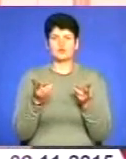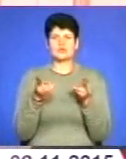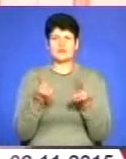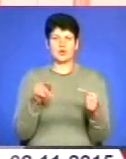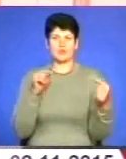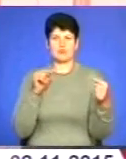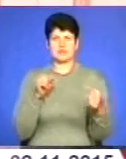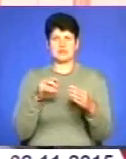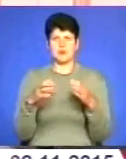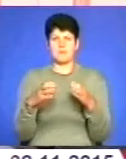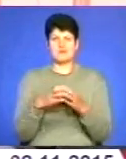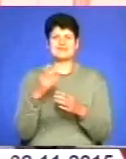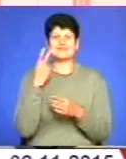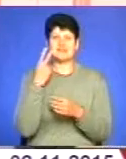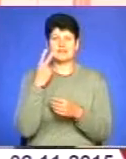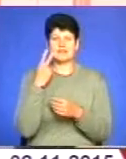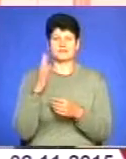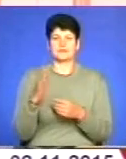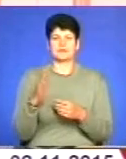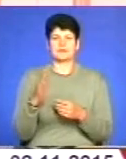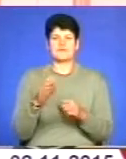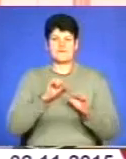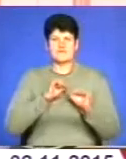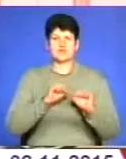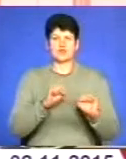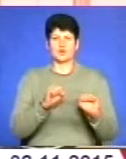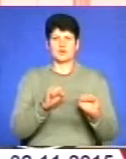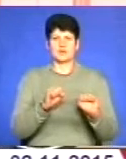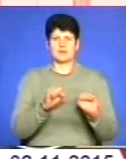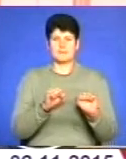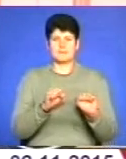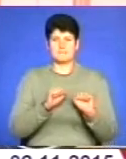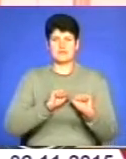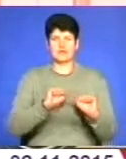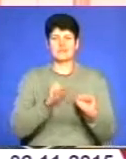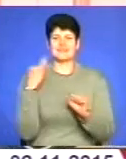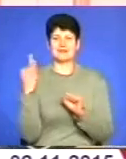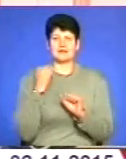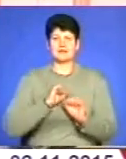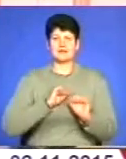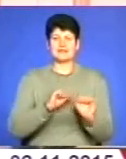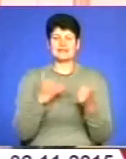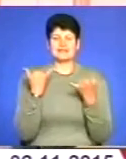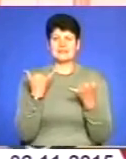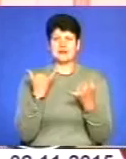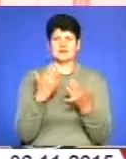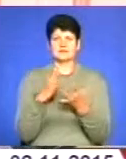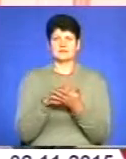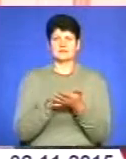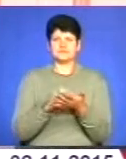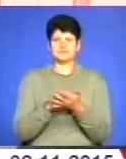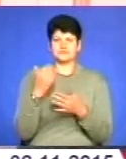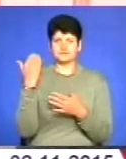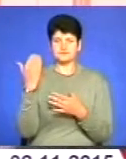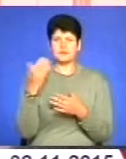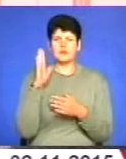опозиційною партією. Будемо завжди відстоювати інтереси патріотів, тих, які зараз проходять репресії. І